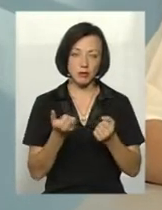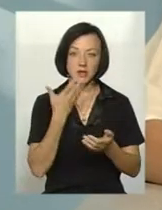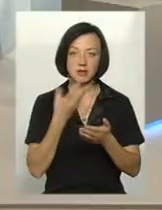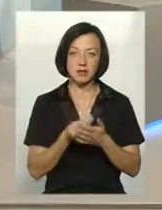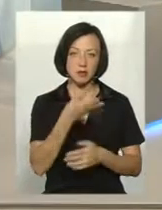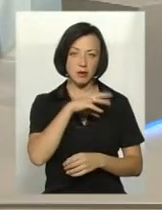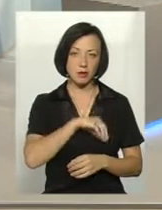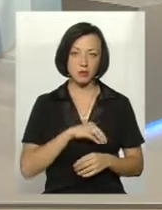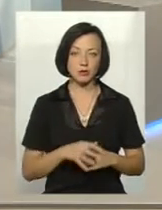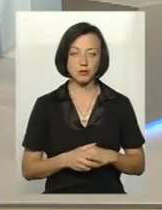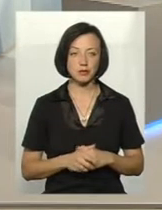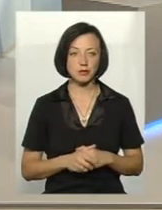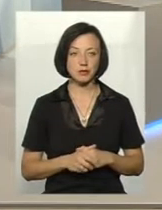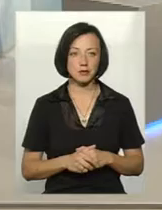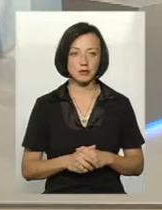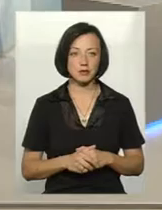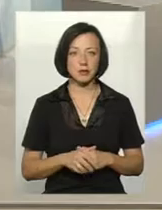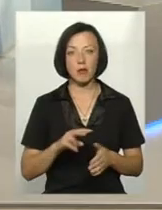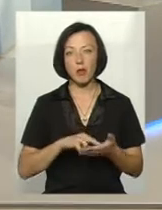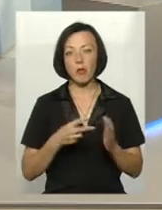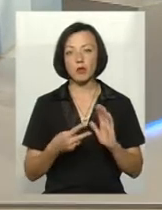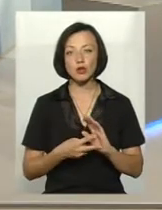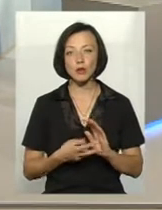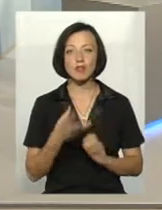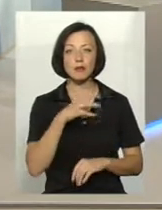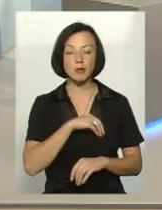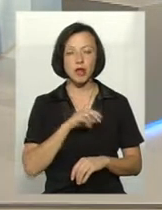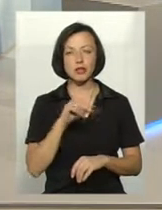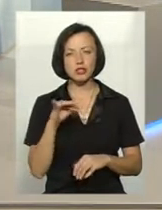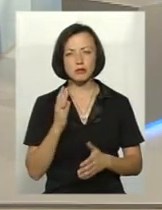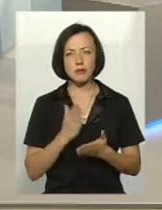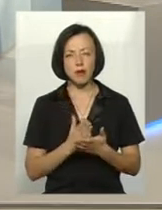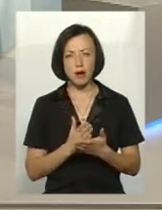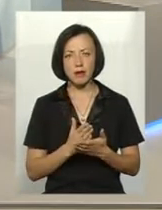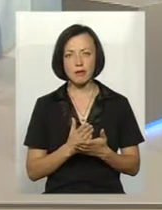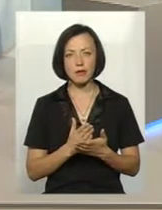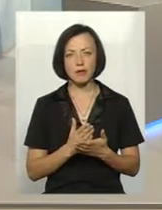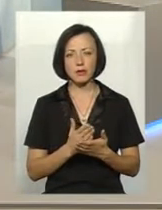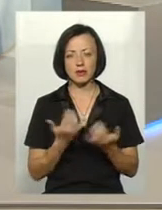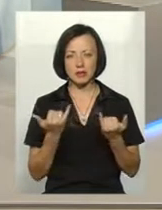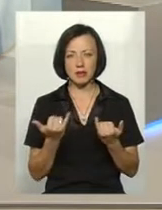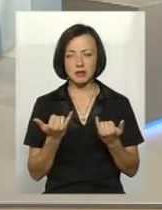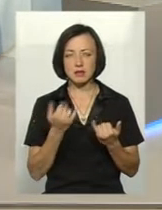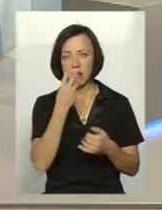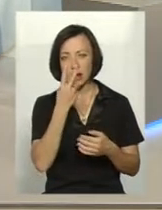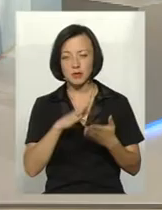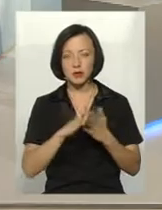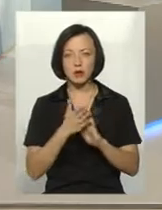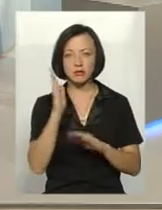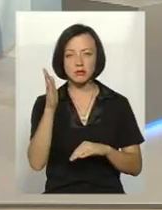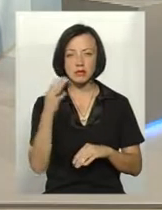Максимум, принаймні прогнозований прибуток. А чи маємо тенденції, чи бачимо